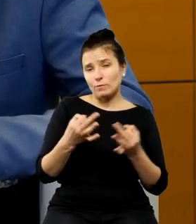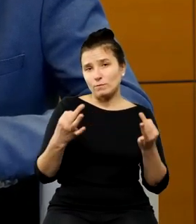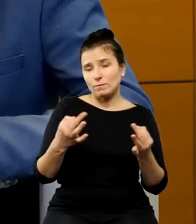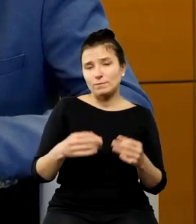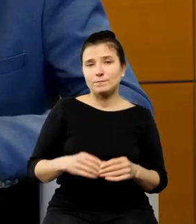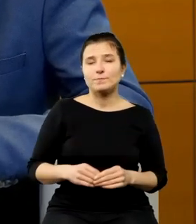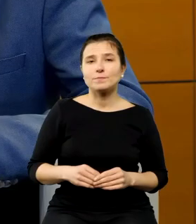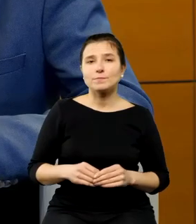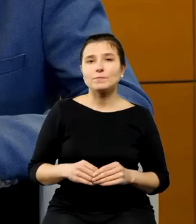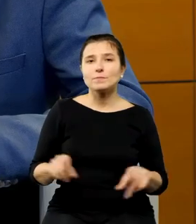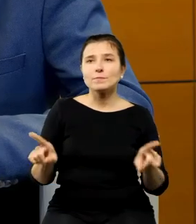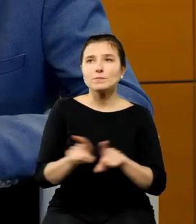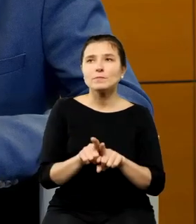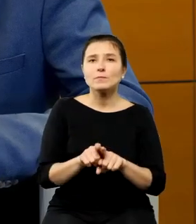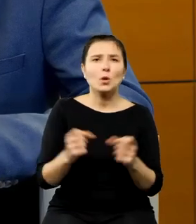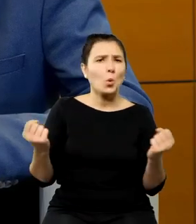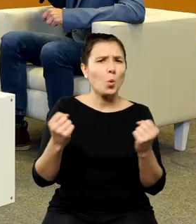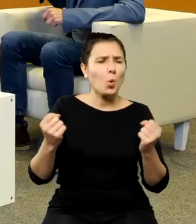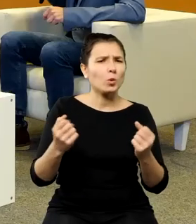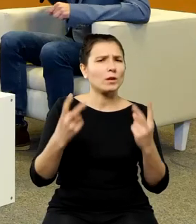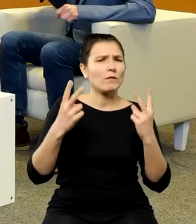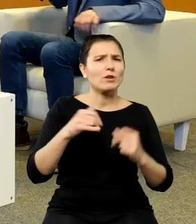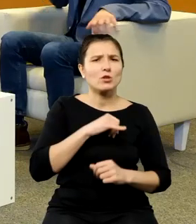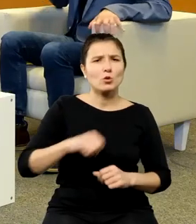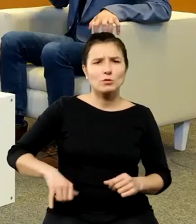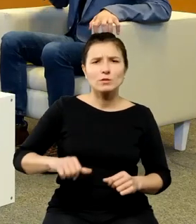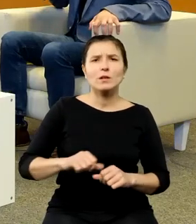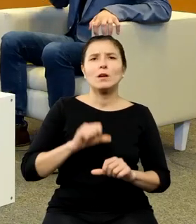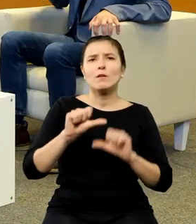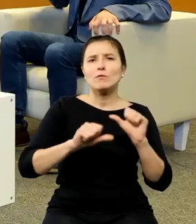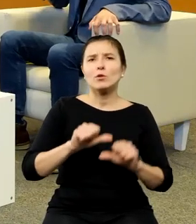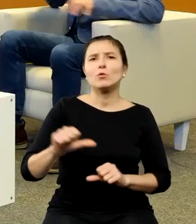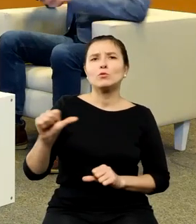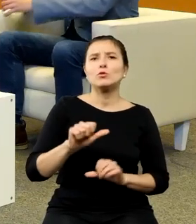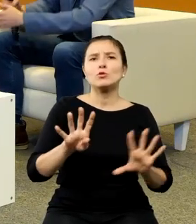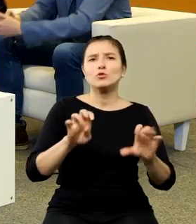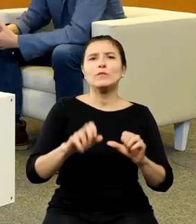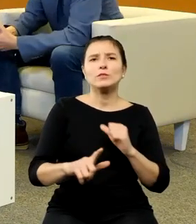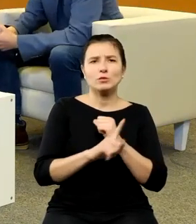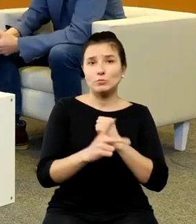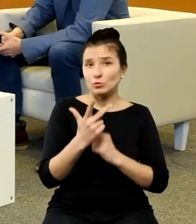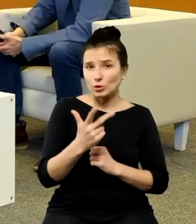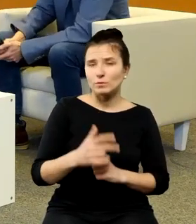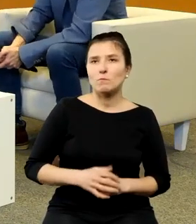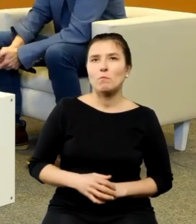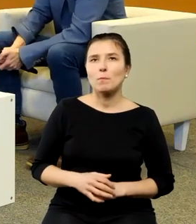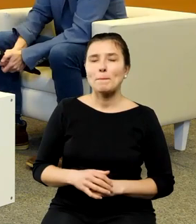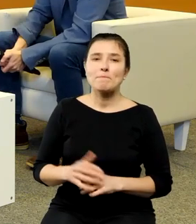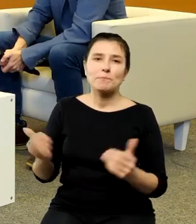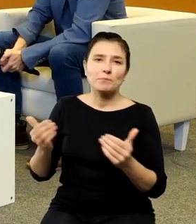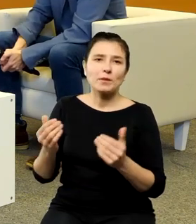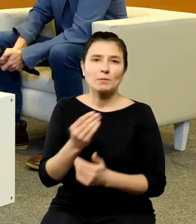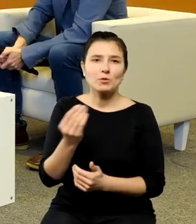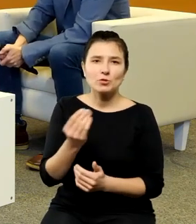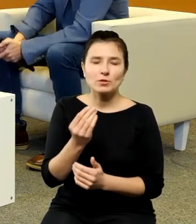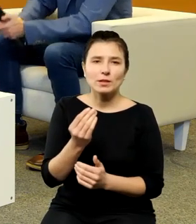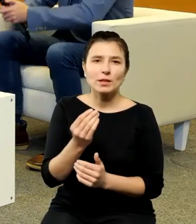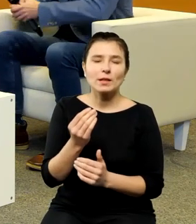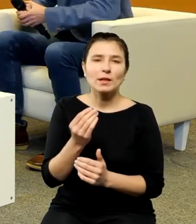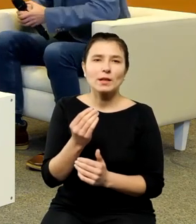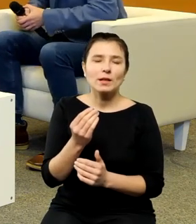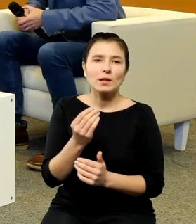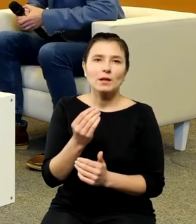wielkiej rocznicy w roku 1973 To może jeszcze jednak pośredni szczewel otóż